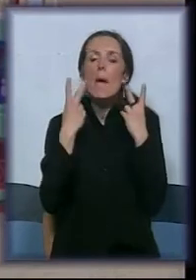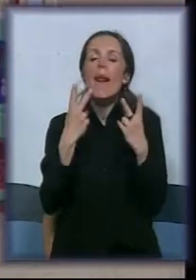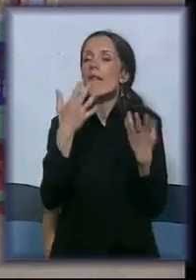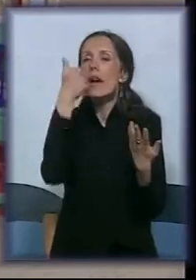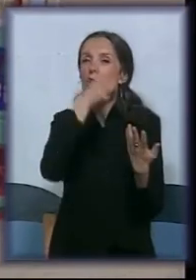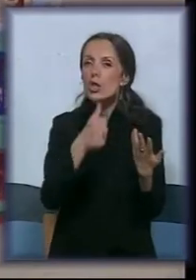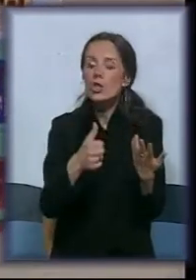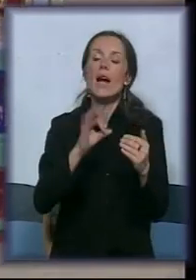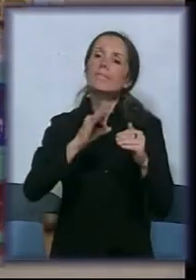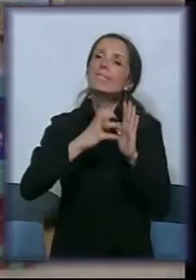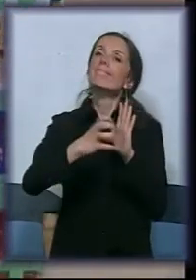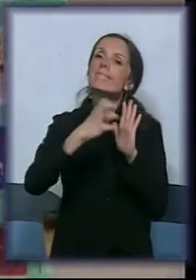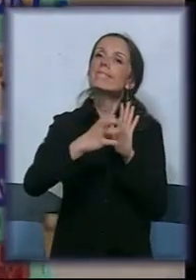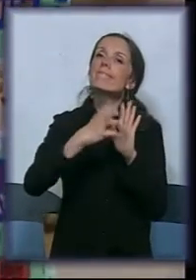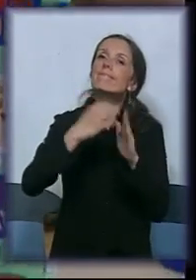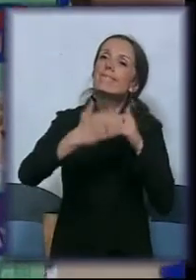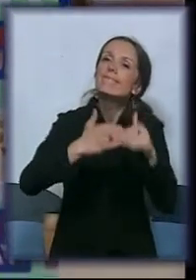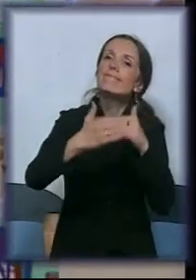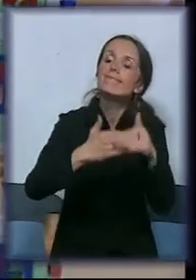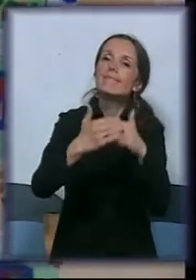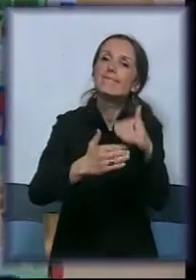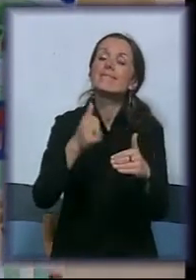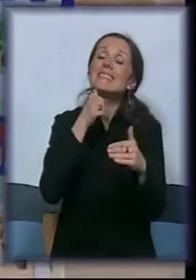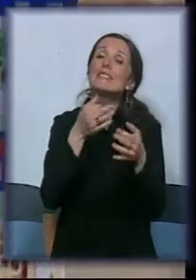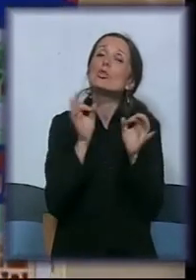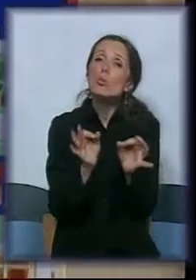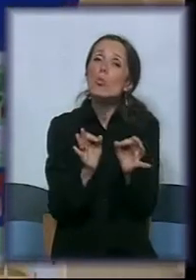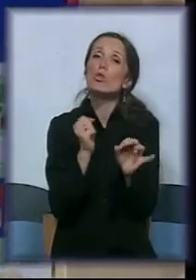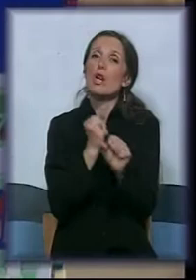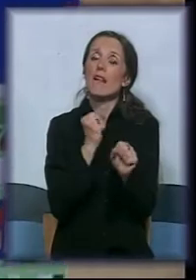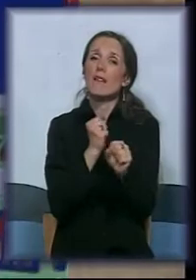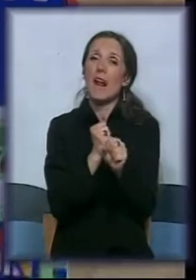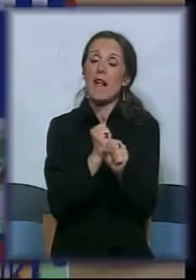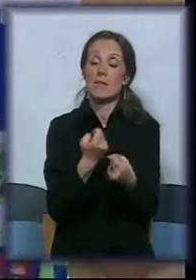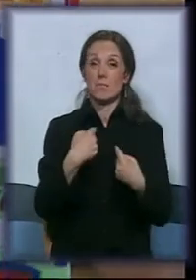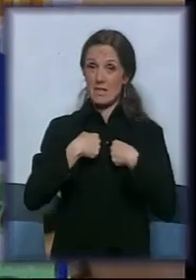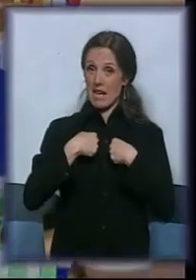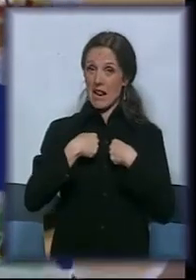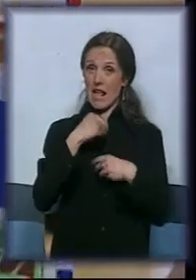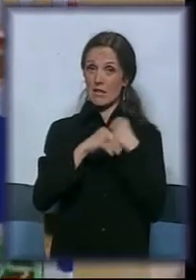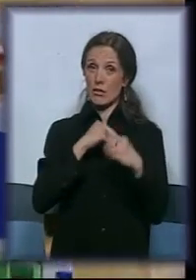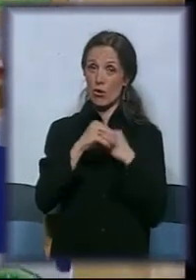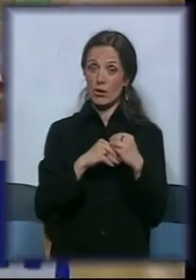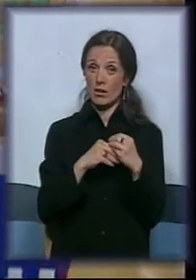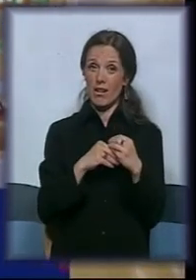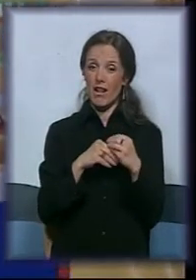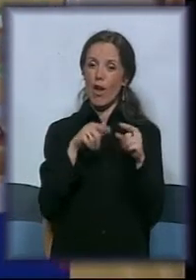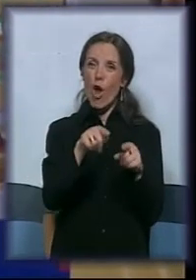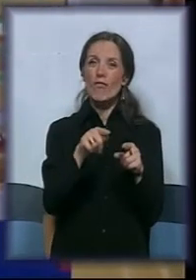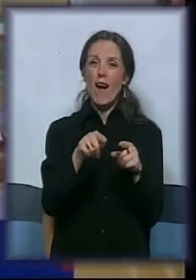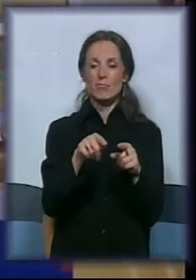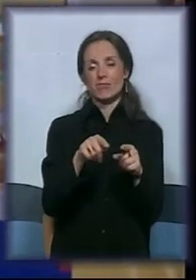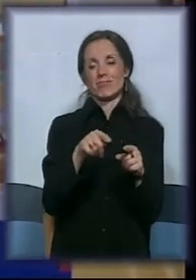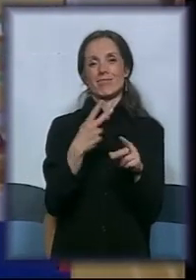kontinuitet i stručan rad. Za nas roditelje ova interaktivna